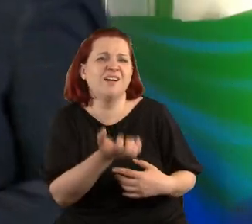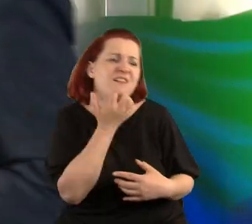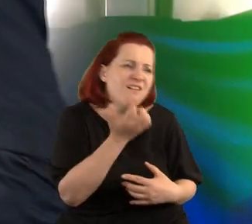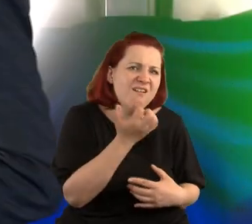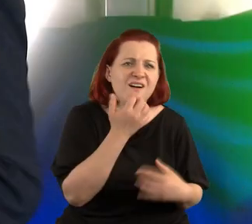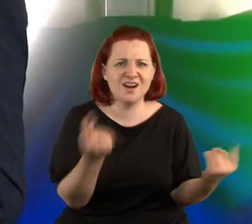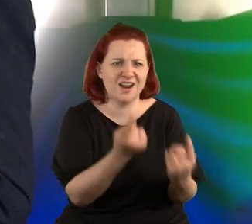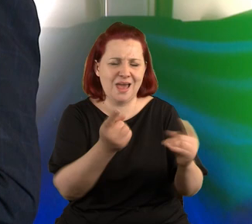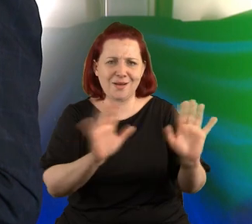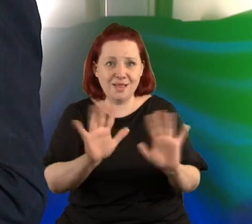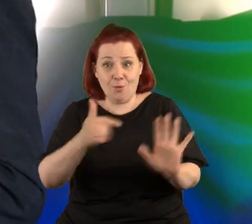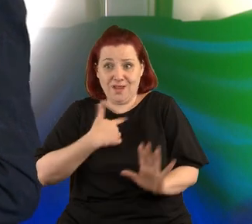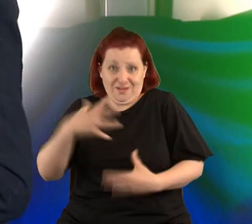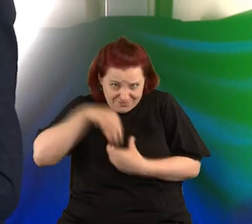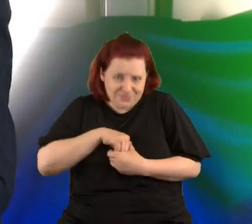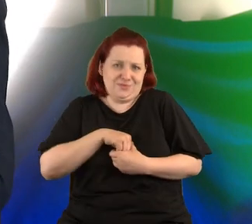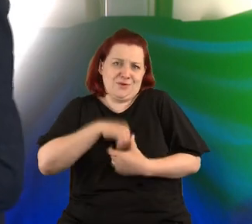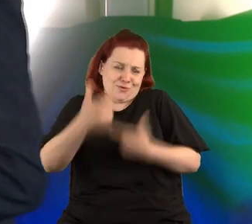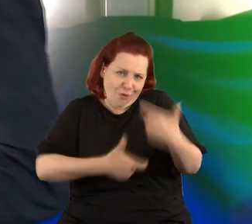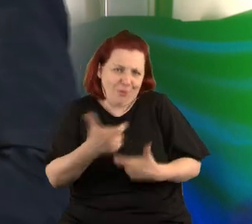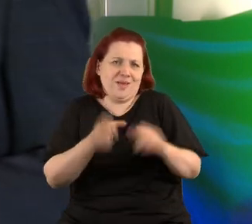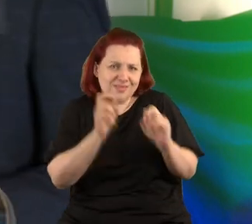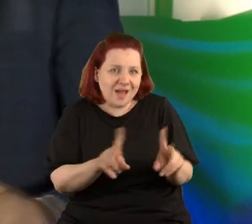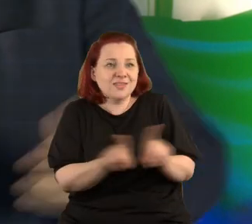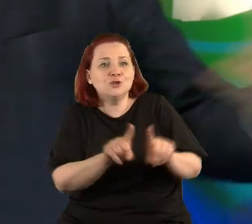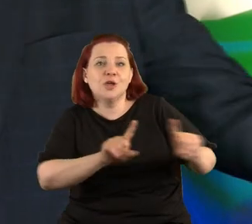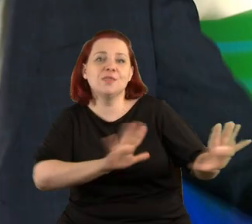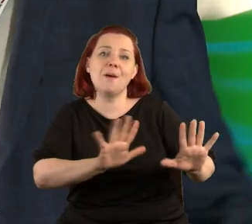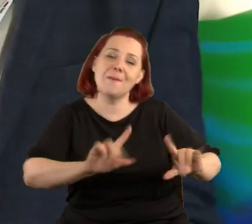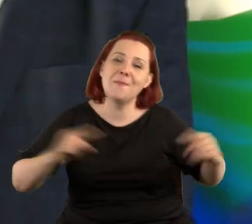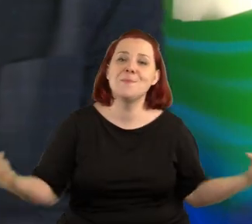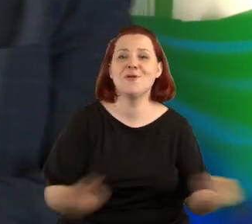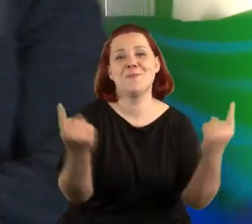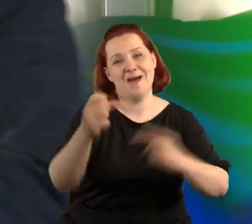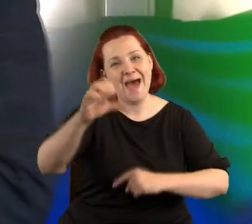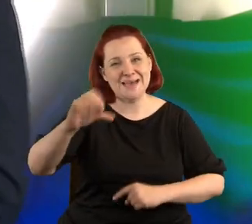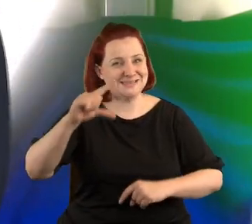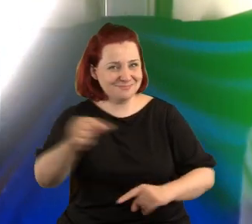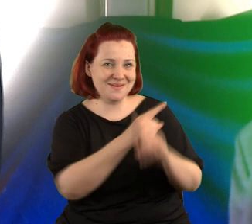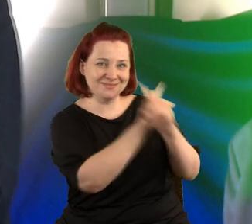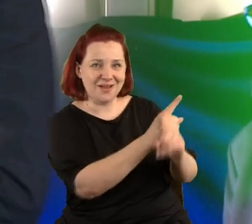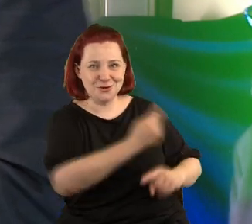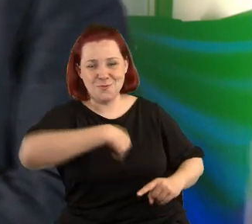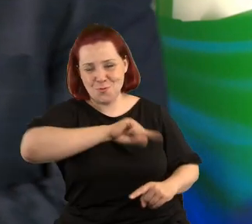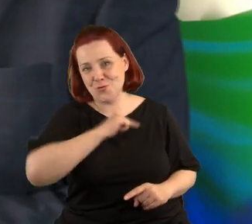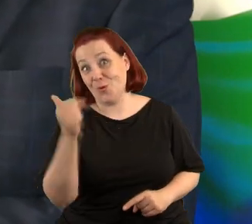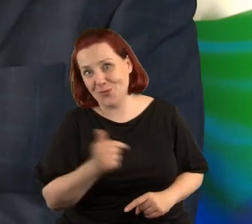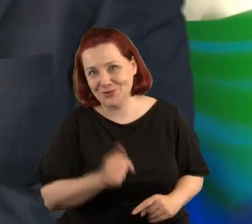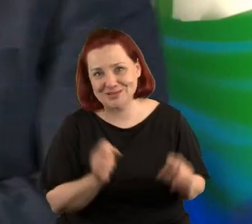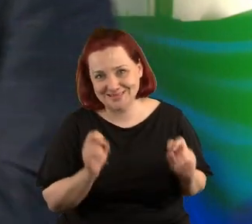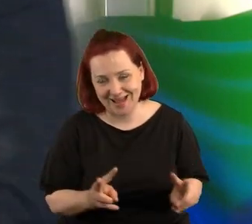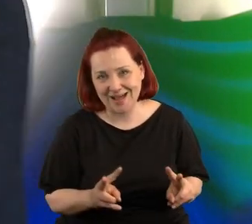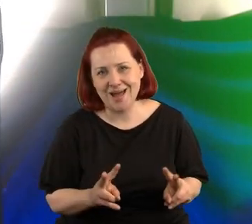z nią żyję, a też dbam o to, żeby promować Akademię Sztuk Pięknych zgodnie z moimi obowiązkami.